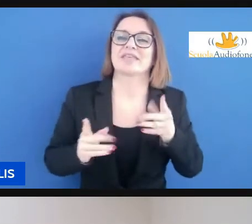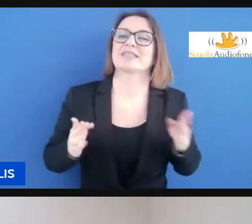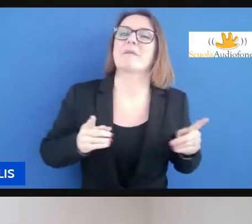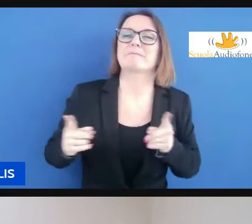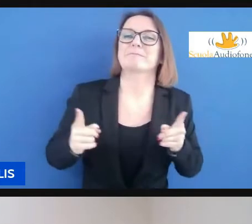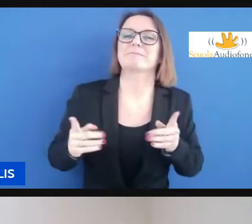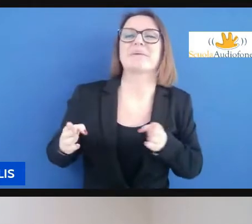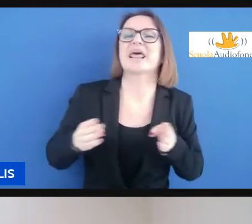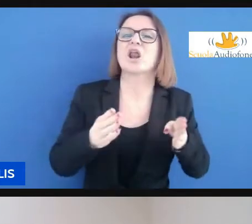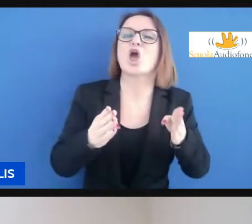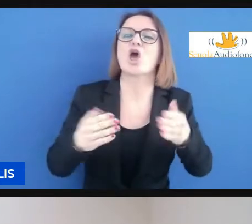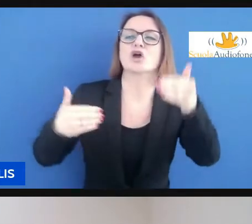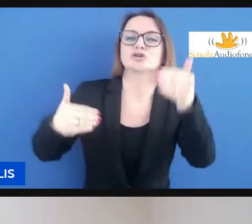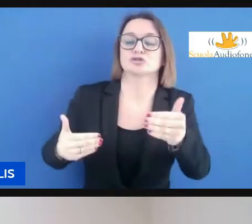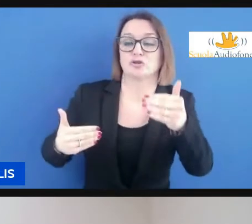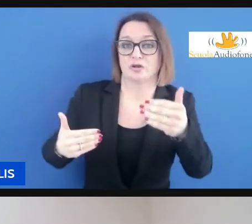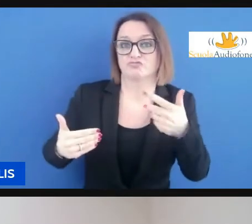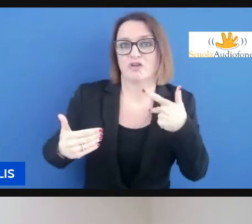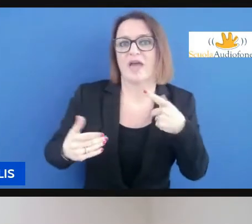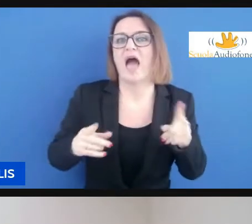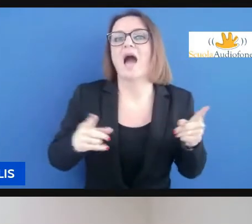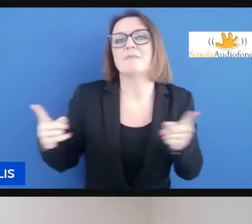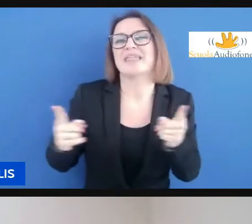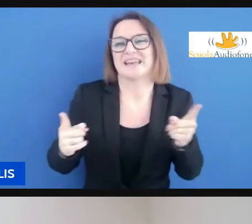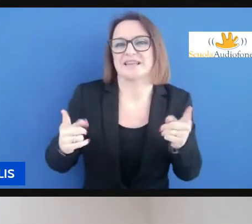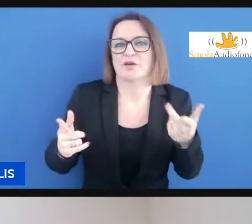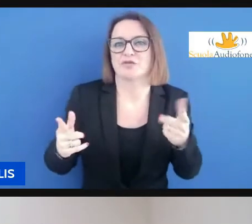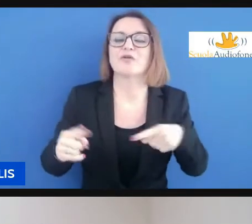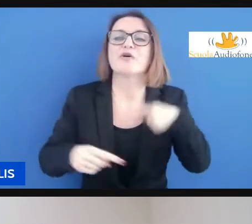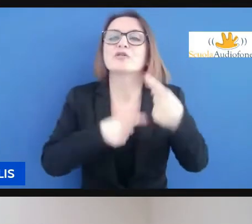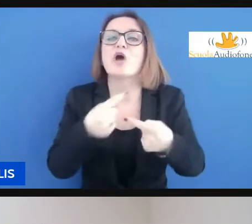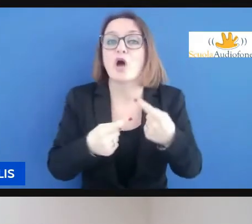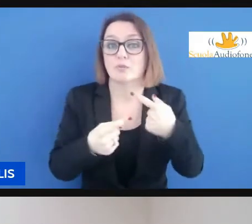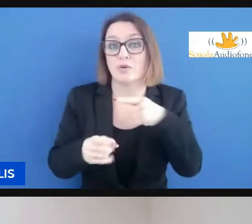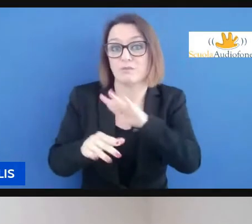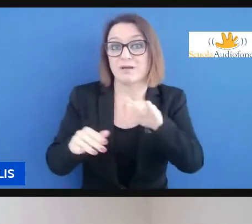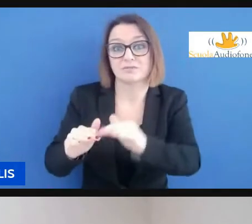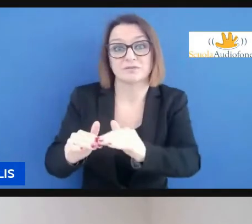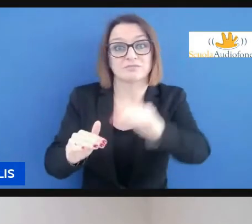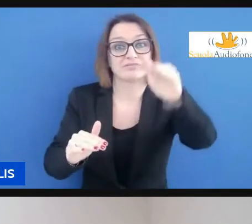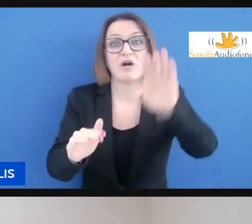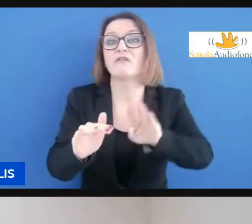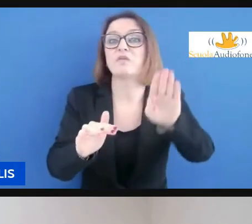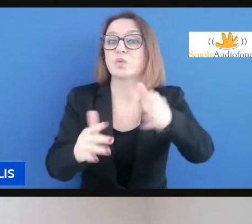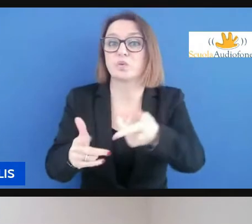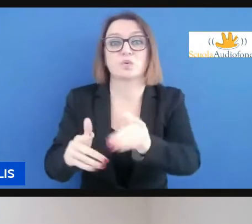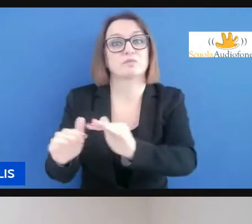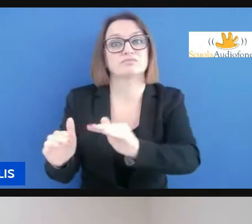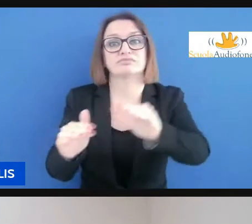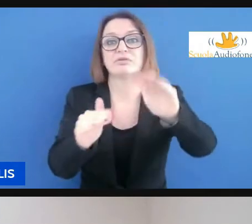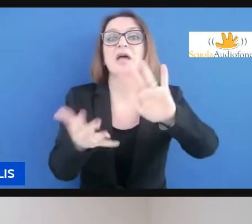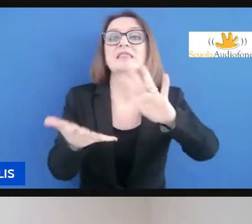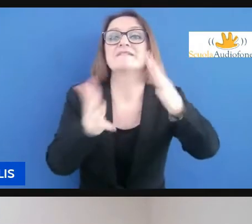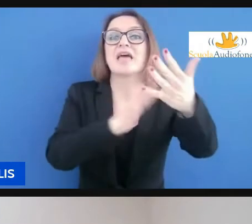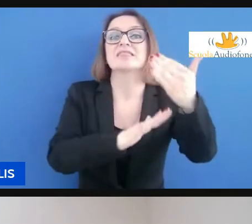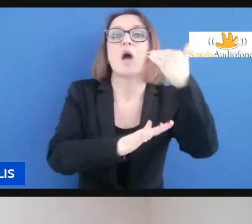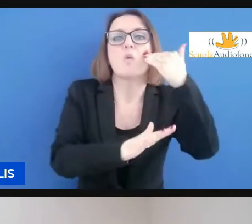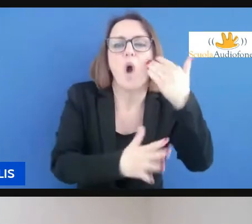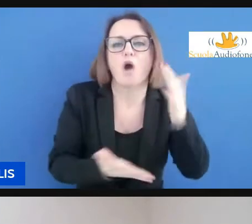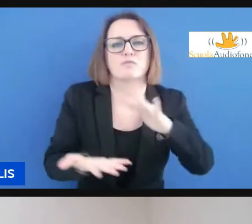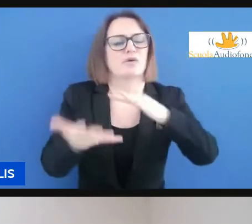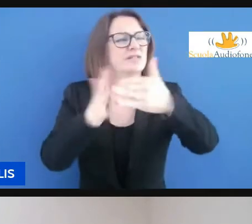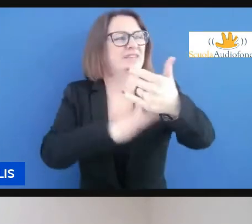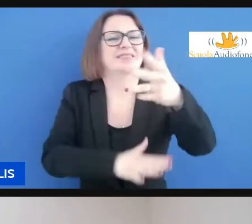piccolo ma senza dimenticare appunto quello che è il futuro di questo bambino che diventerà uomo diventerà donna